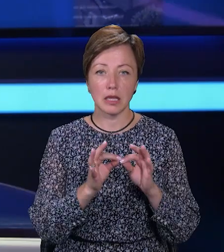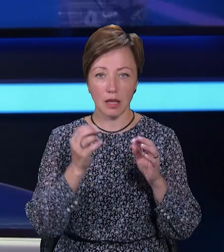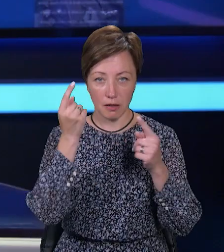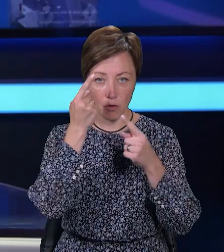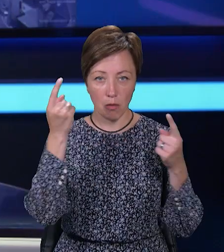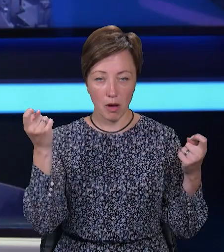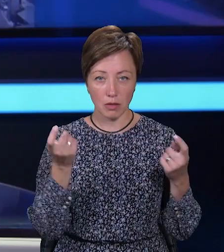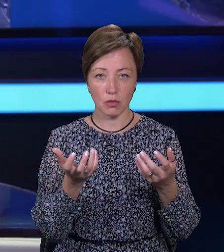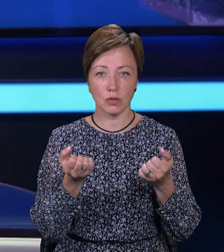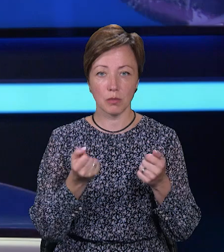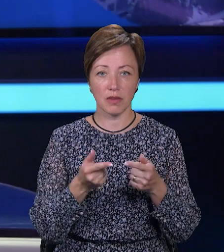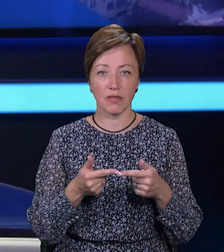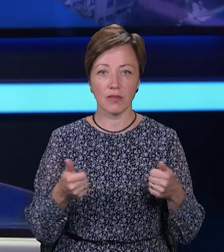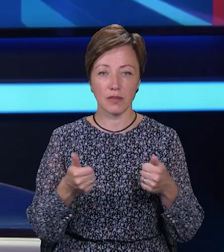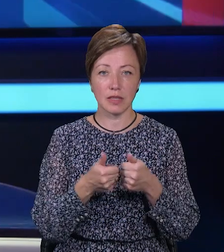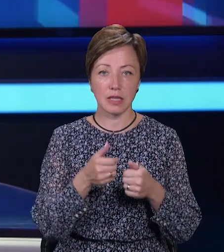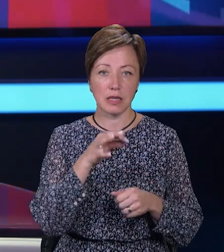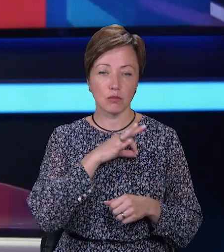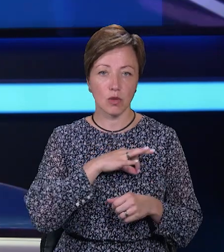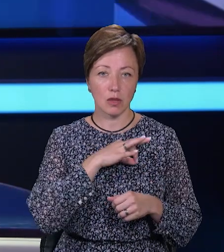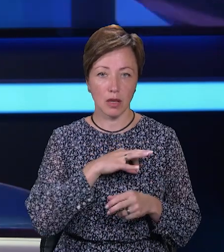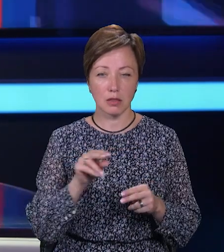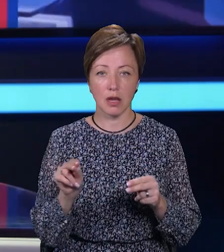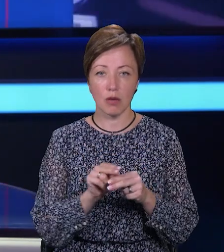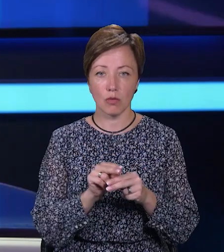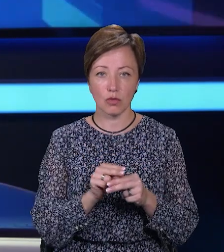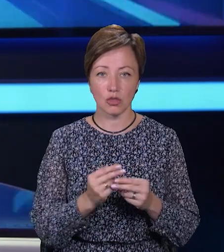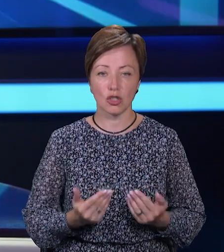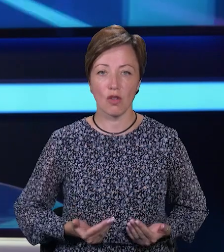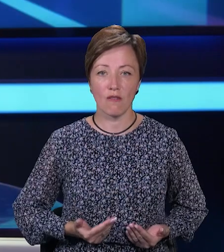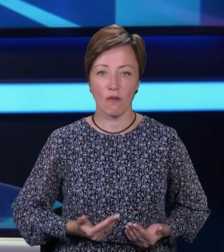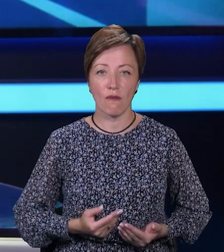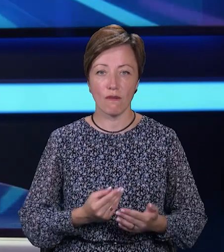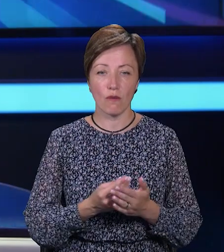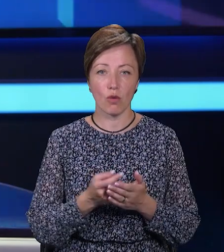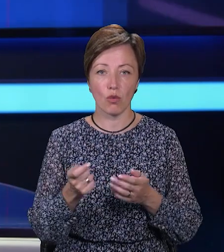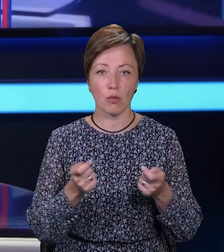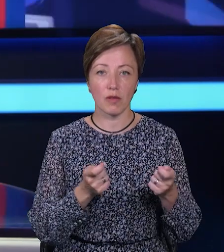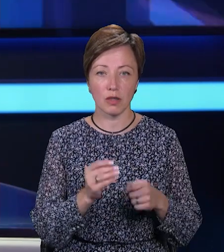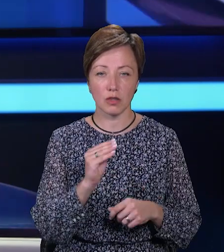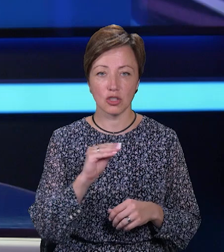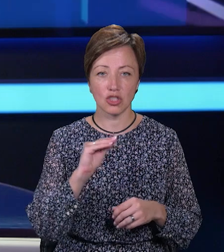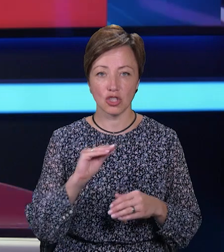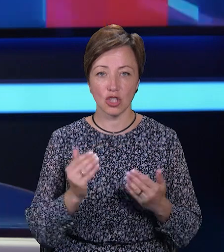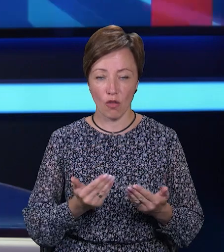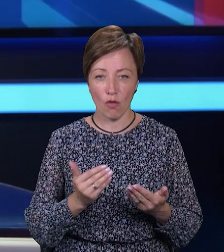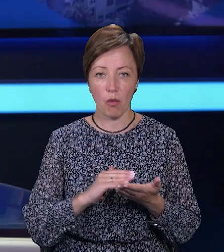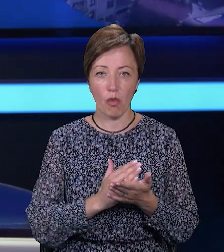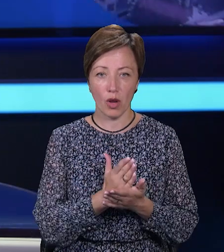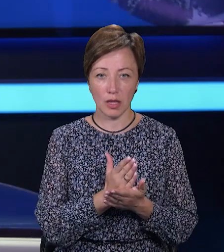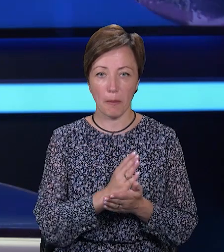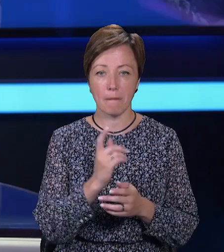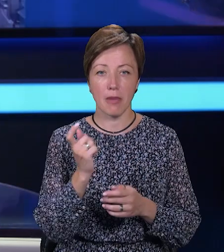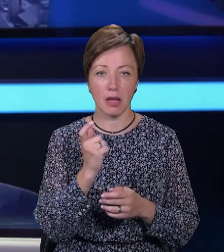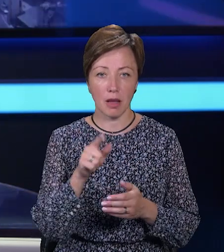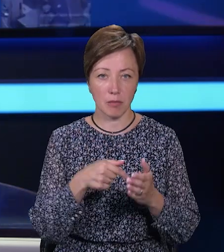можна отримати у відділі з експлуатації та ремонту житлового фонду управління житлової політики і майна Хмельницької